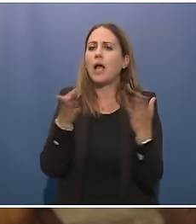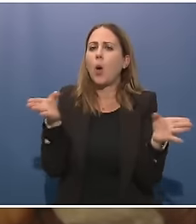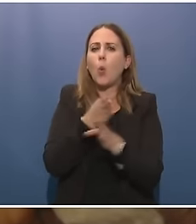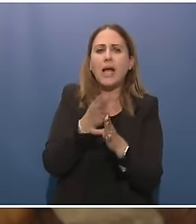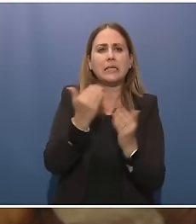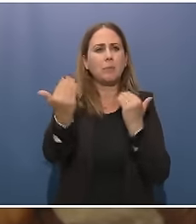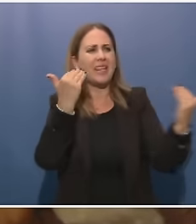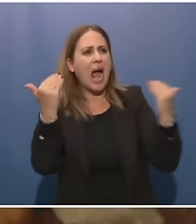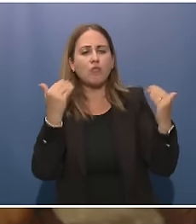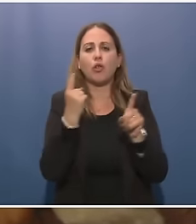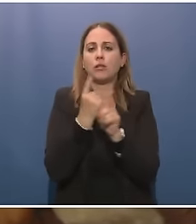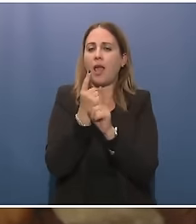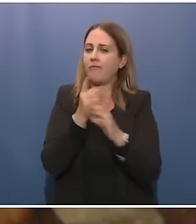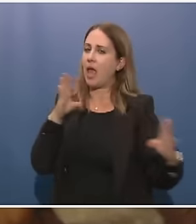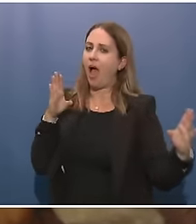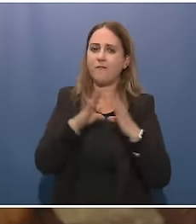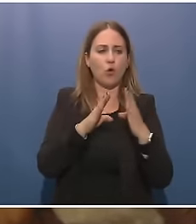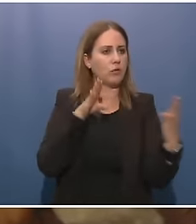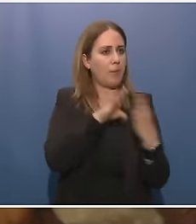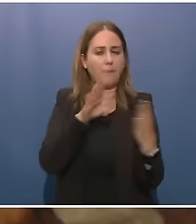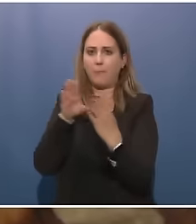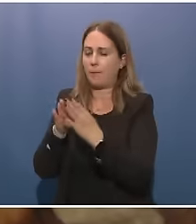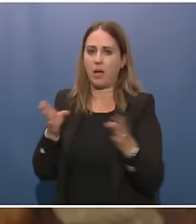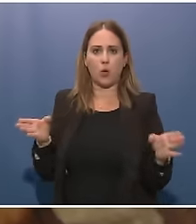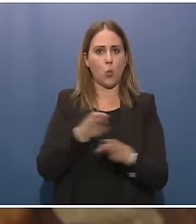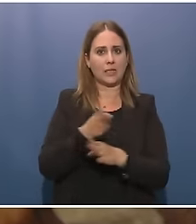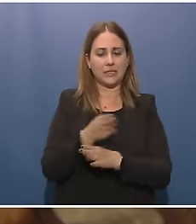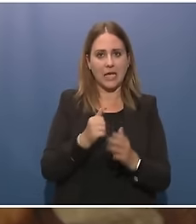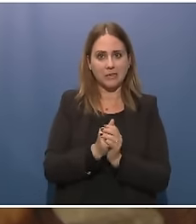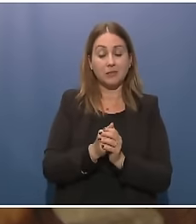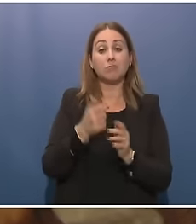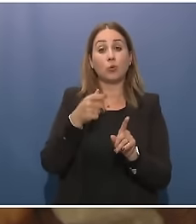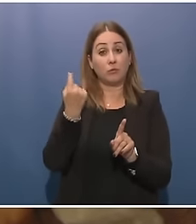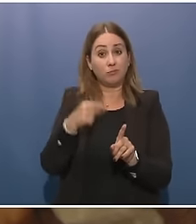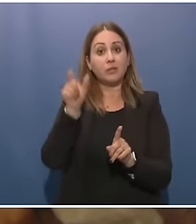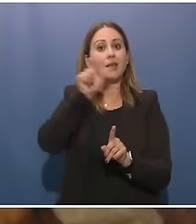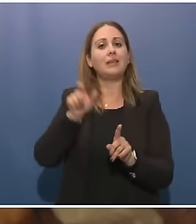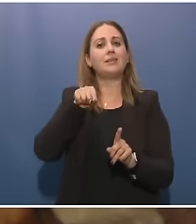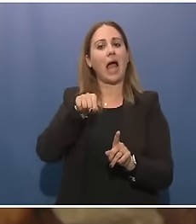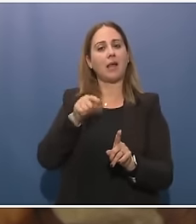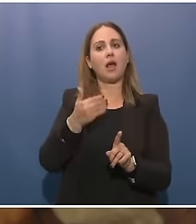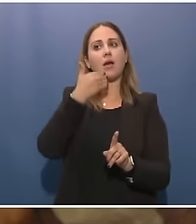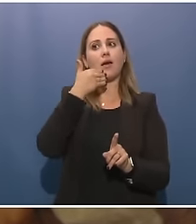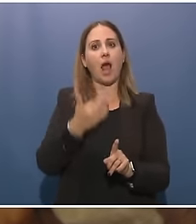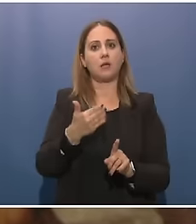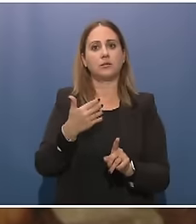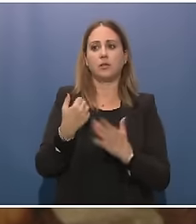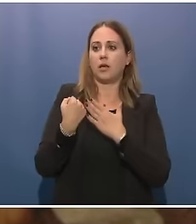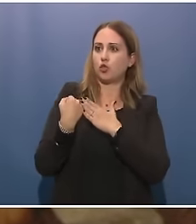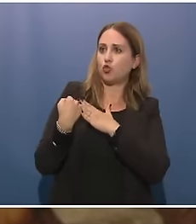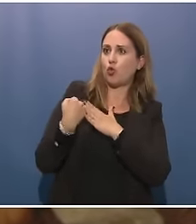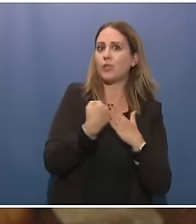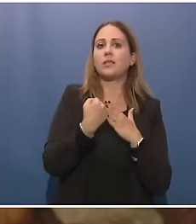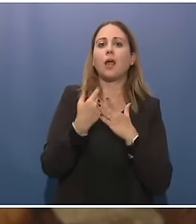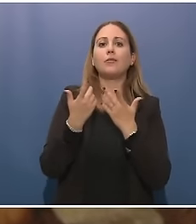su iniziativa dell'Italia con il grande sostegno e la sua leadership